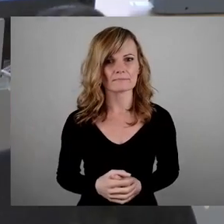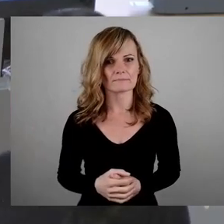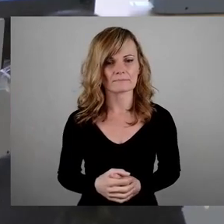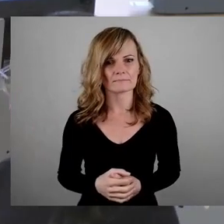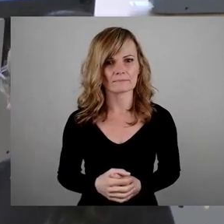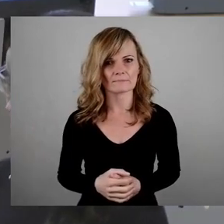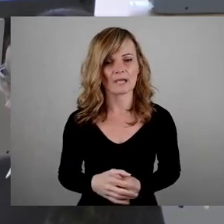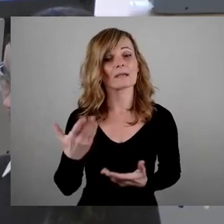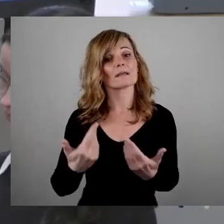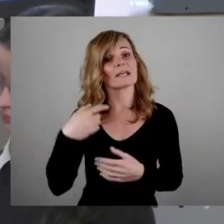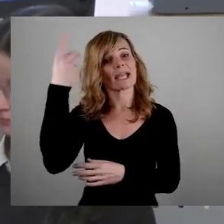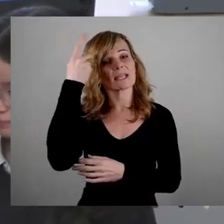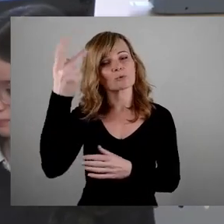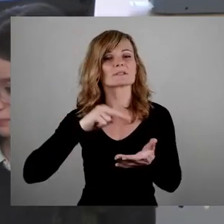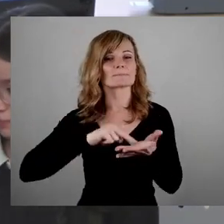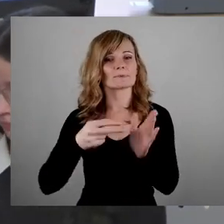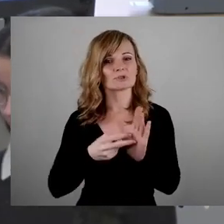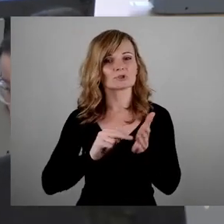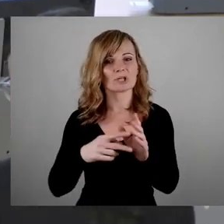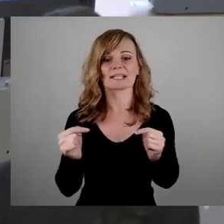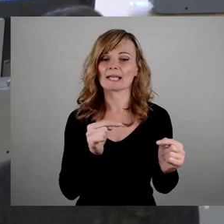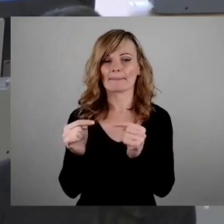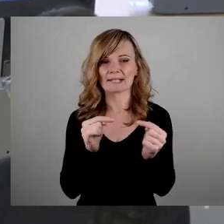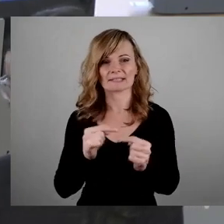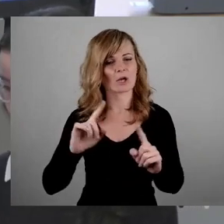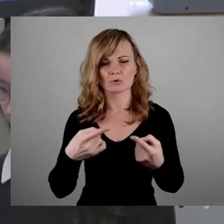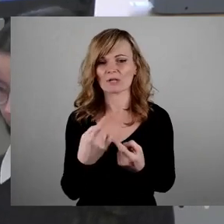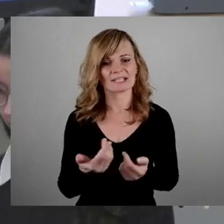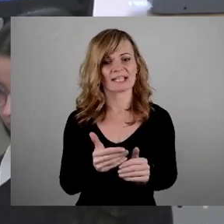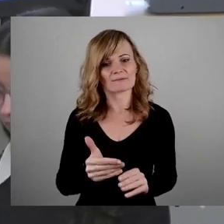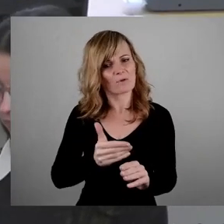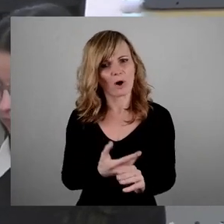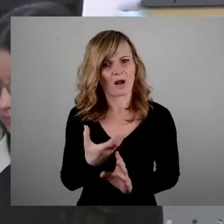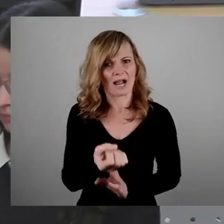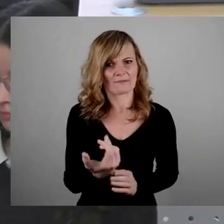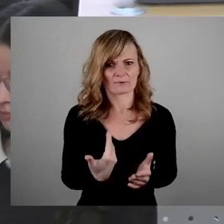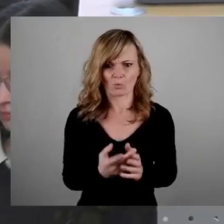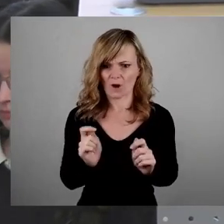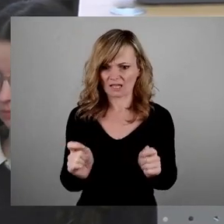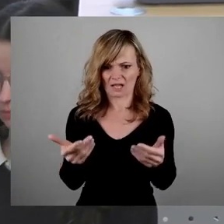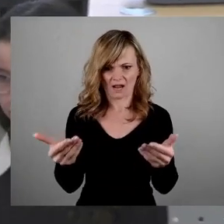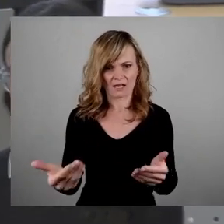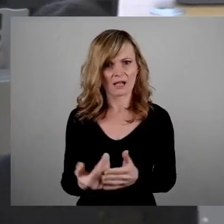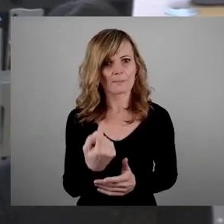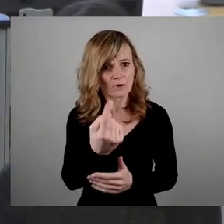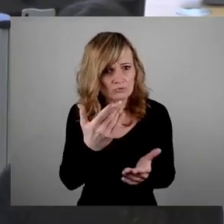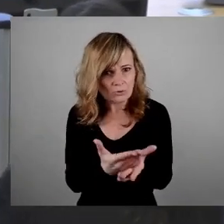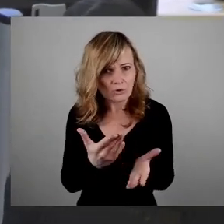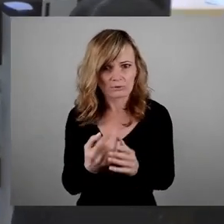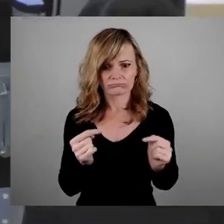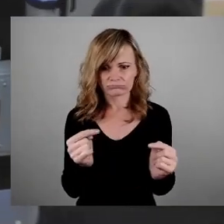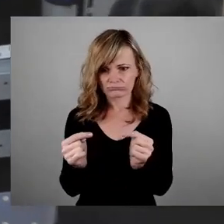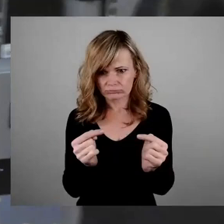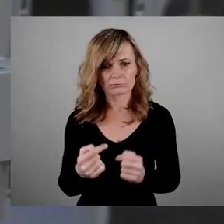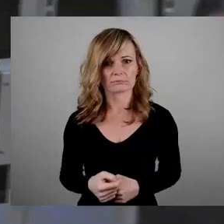Einer erinnerungspolitischen Debatte solle nicht vorgegriffen werden, heißt es im Antrag. Sie führen sie aber bereits. Aber nicht nur